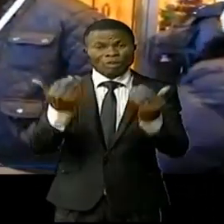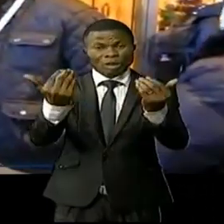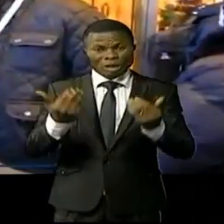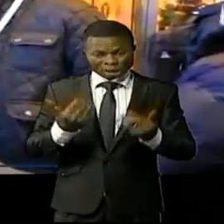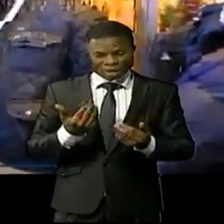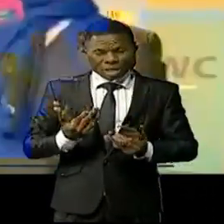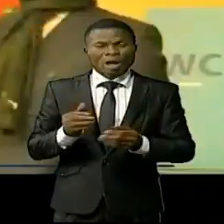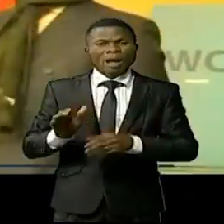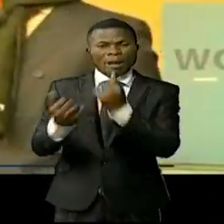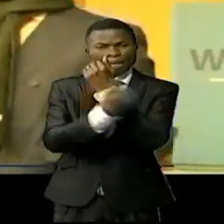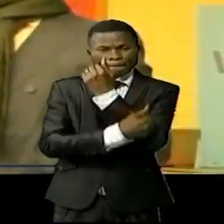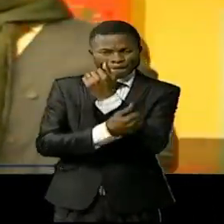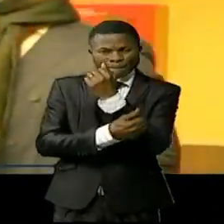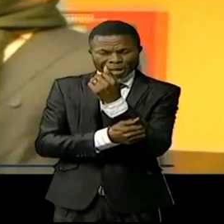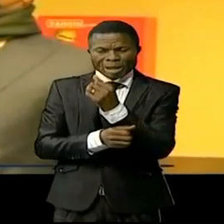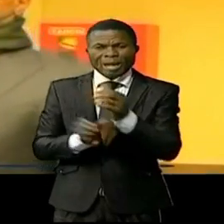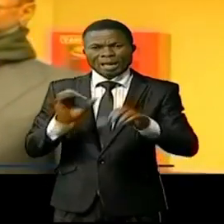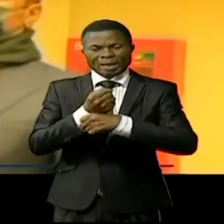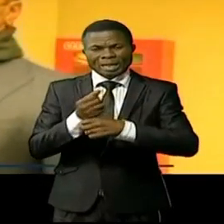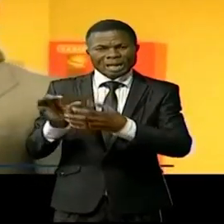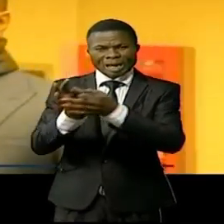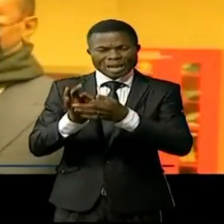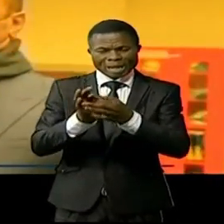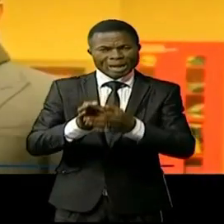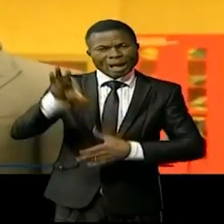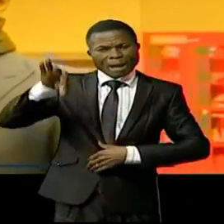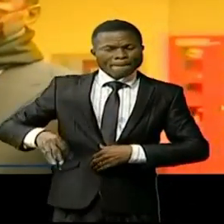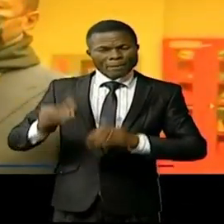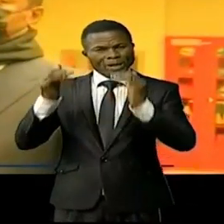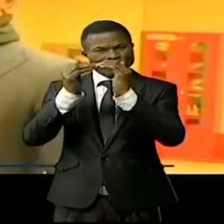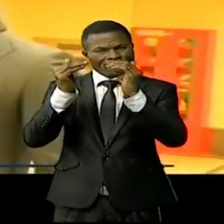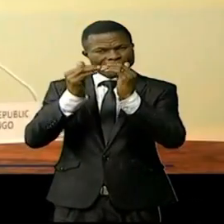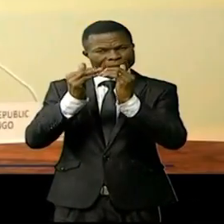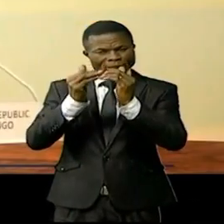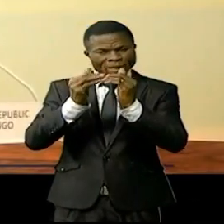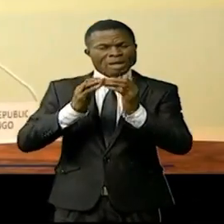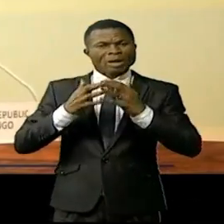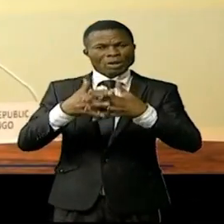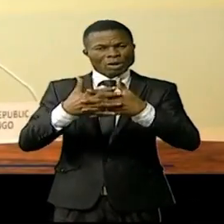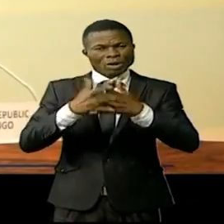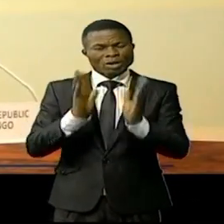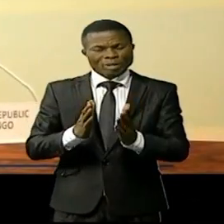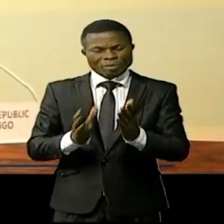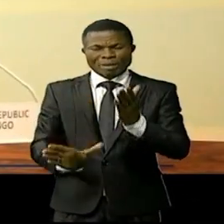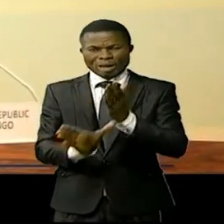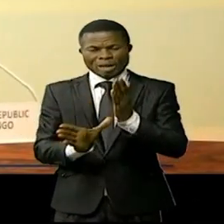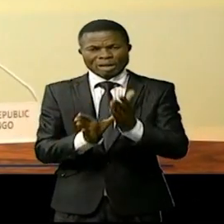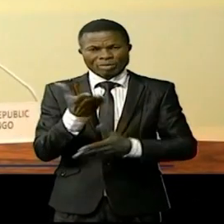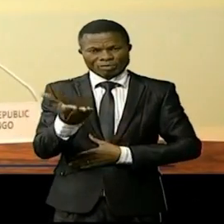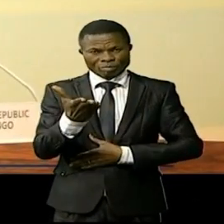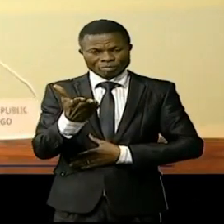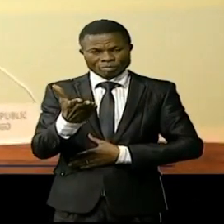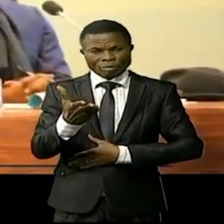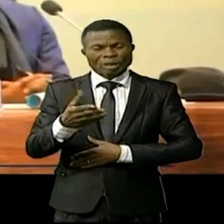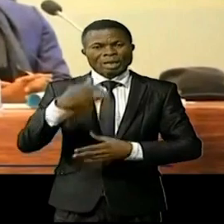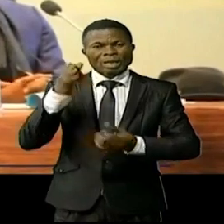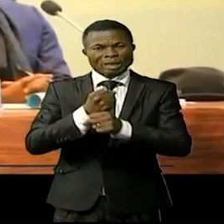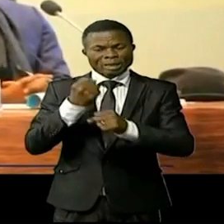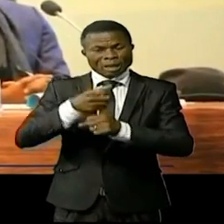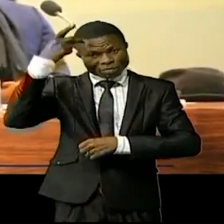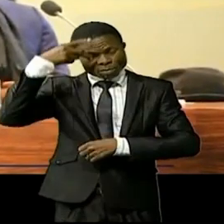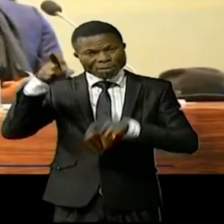son pays d'entretenir des relations gagnants-gagnants qu'il qualifie de partenaires stratégiques. Ses efforts politiques et